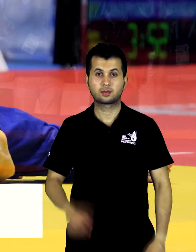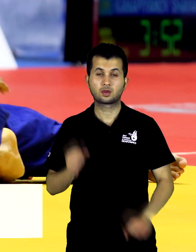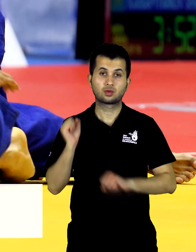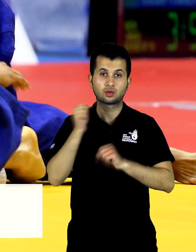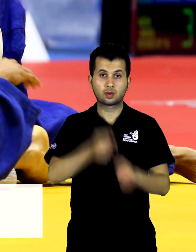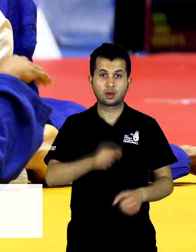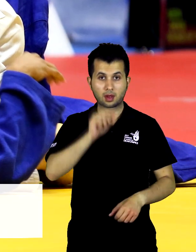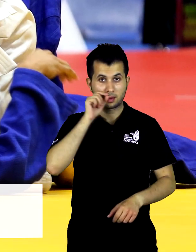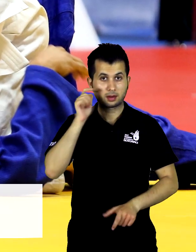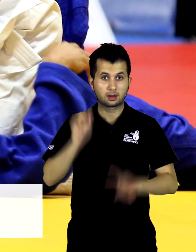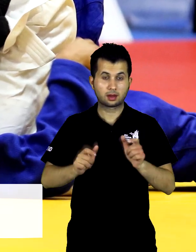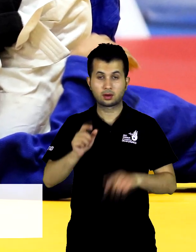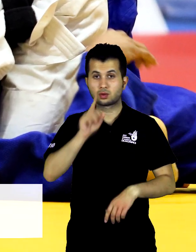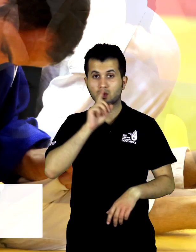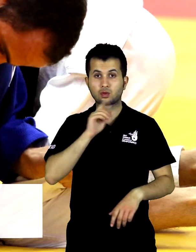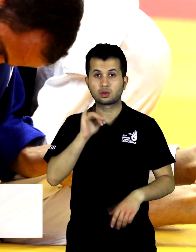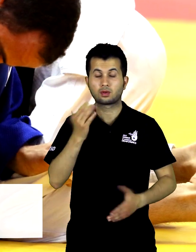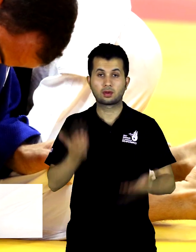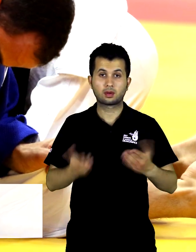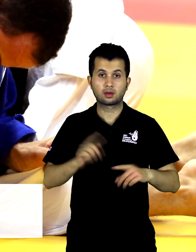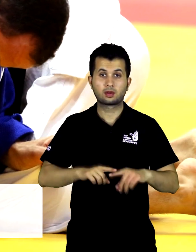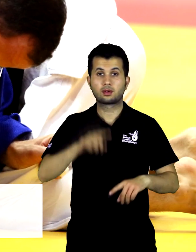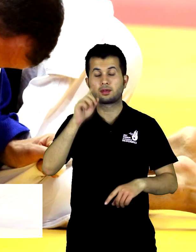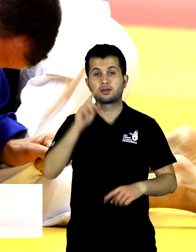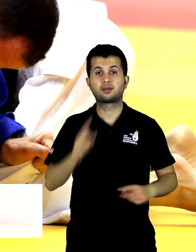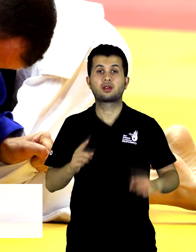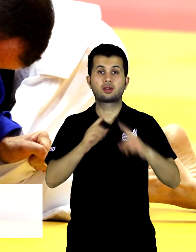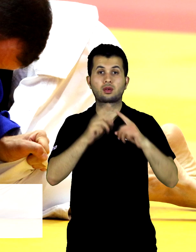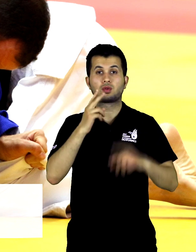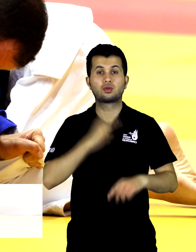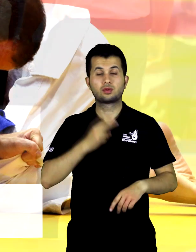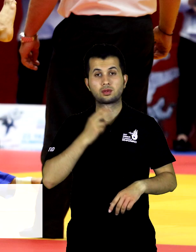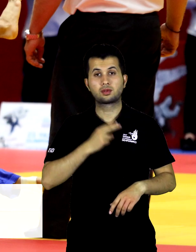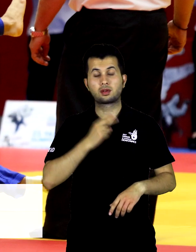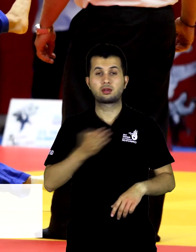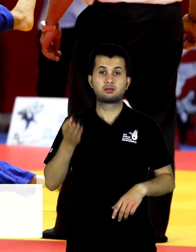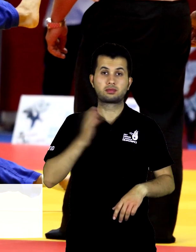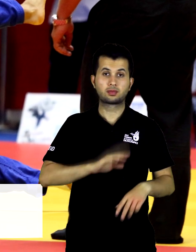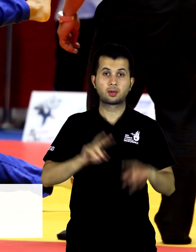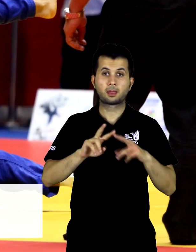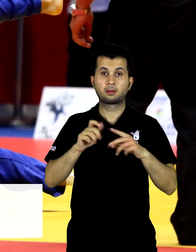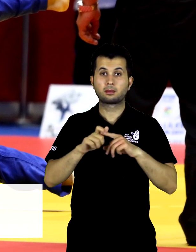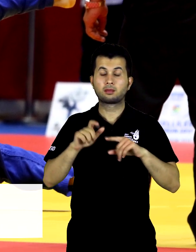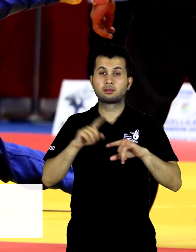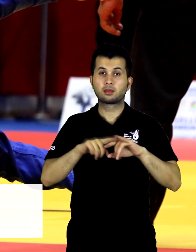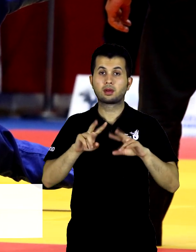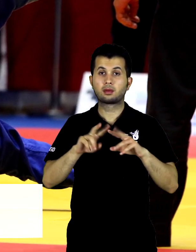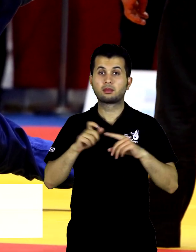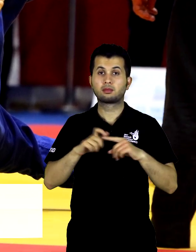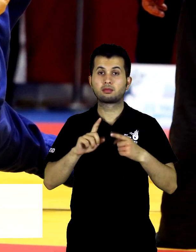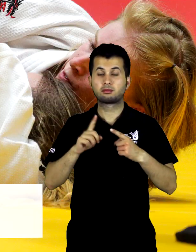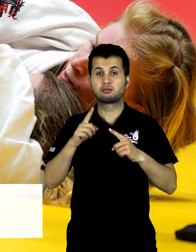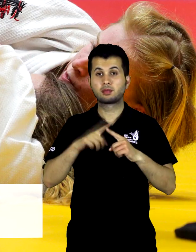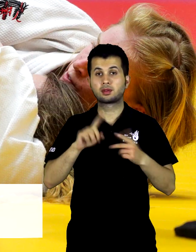Judo erkekler artı 100 kiloda finalde Rusya'dan Rustem Ahmetov'a mağlup olan Mehmet Uysal gümüş madalya aldı.